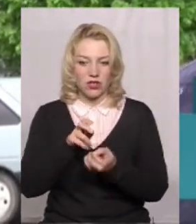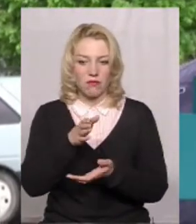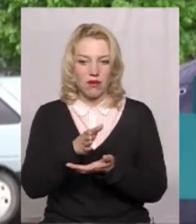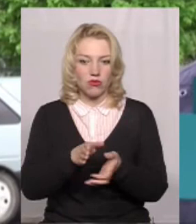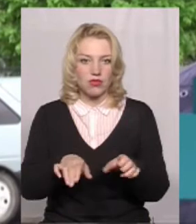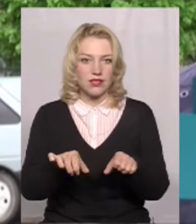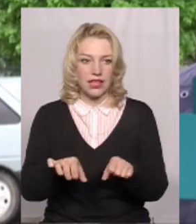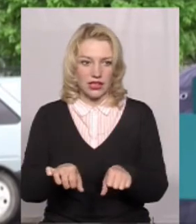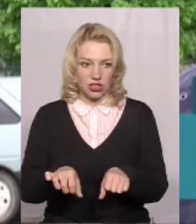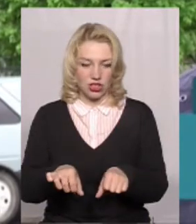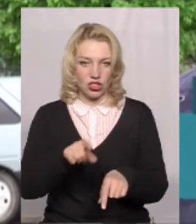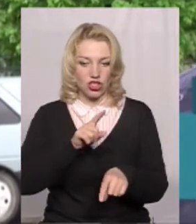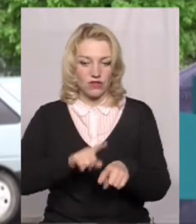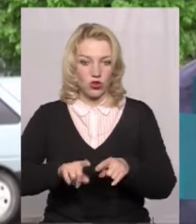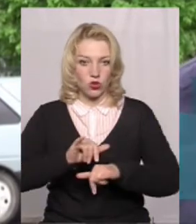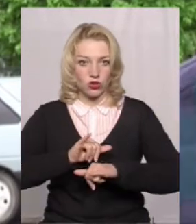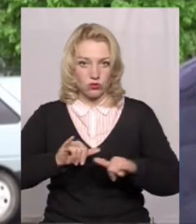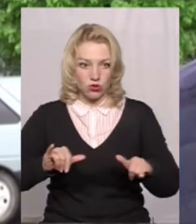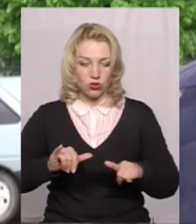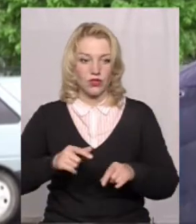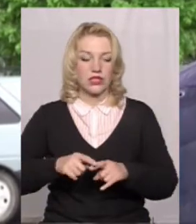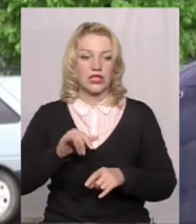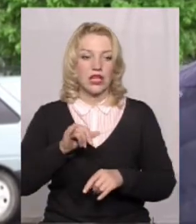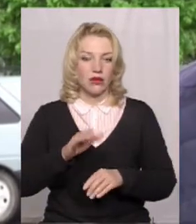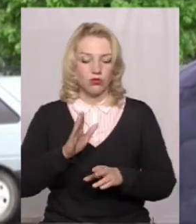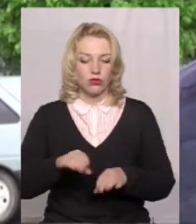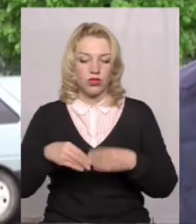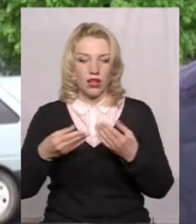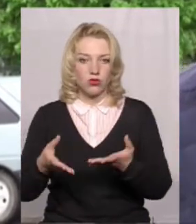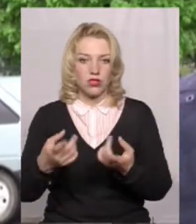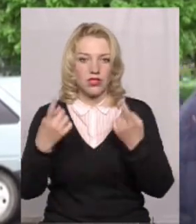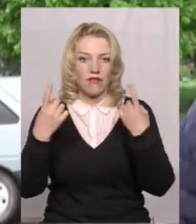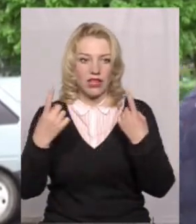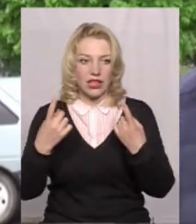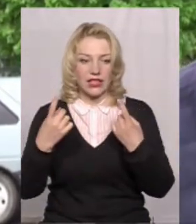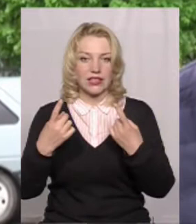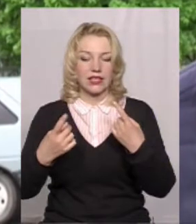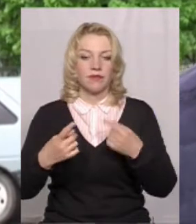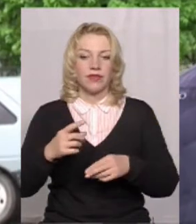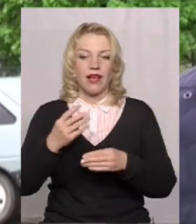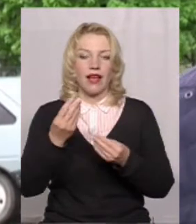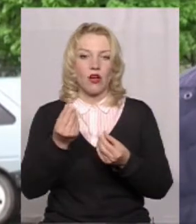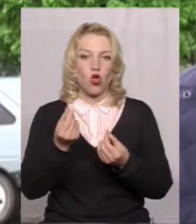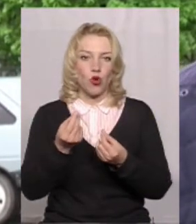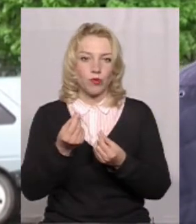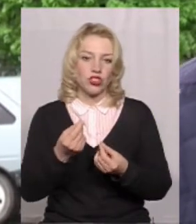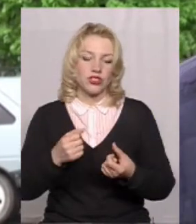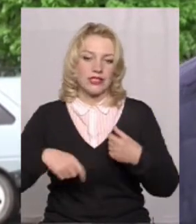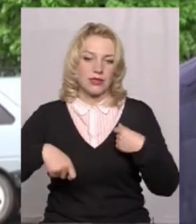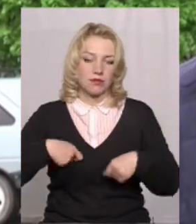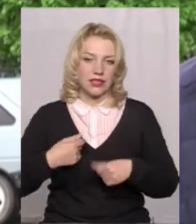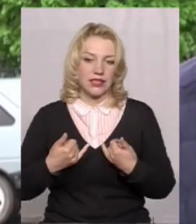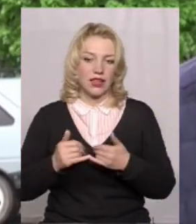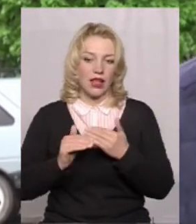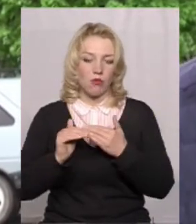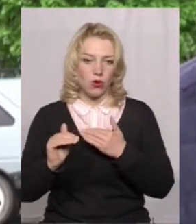швидко розмножуватися і будуть наносити великі економічні збитки для полів. Але вони мають